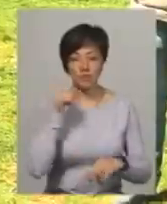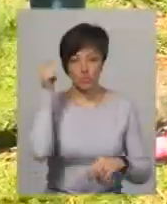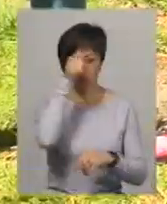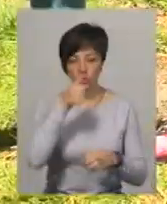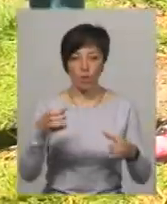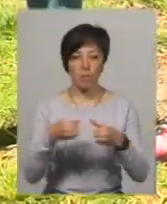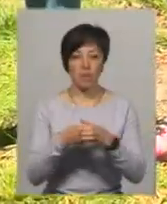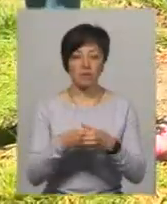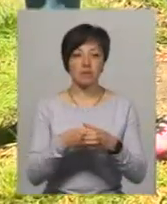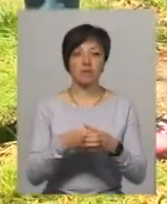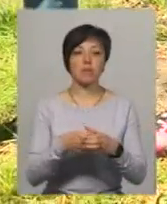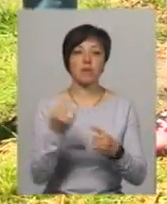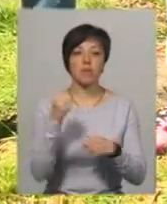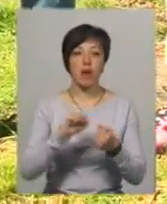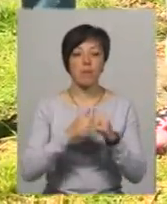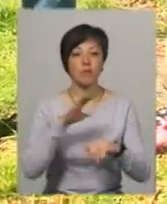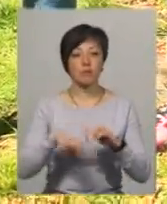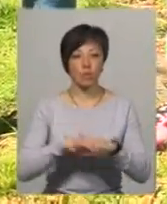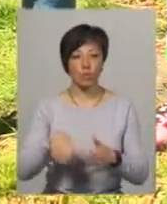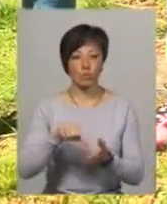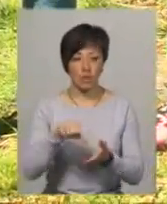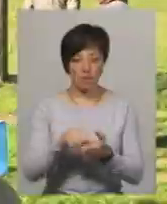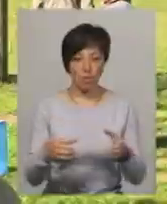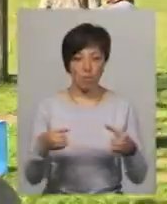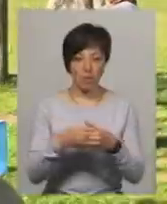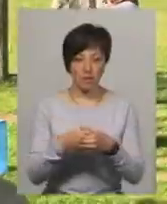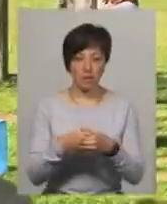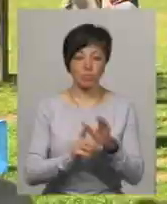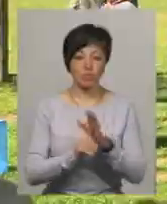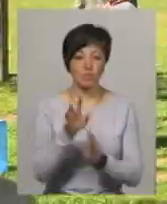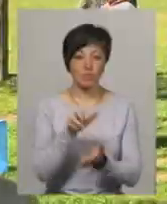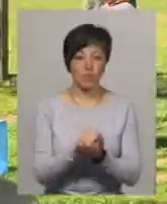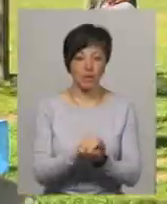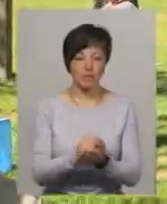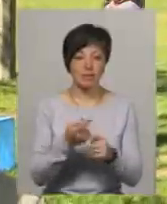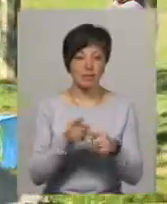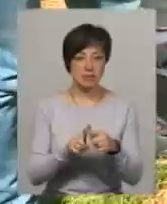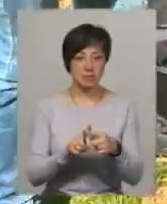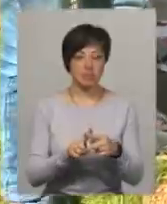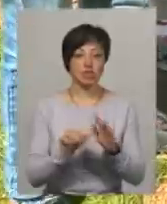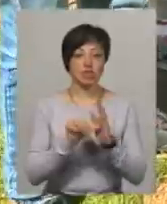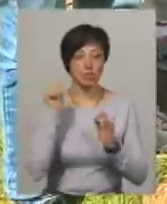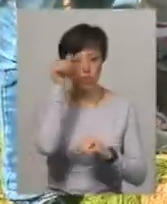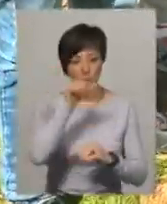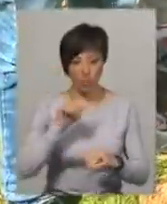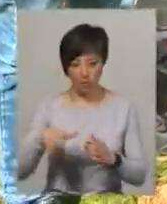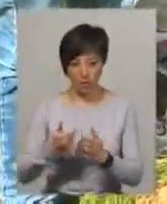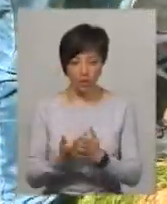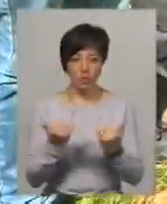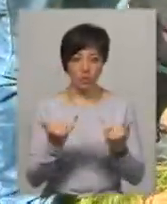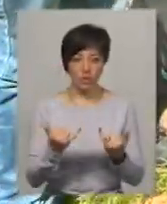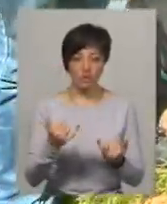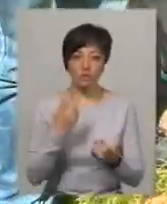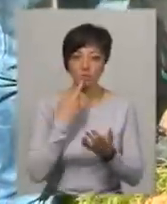команда «Скаментя» Подільського. Учасник команди Олексій Томашук почав займатися повітрями зміями шести років. Сьогодні він